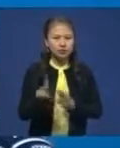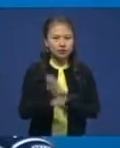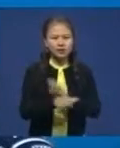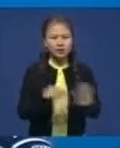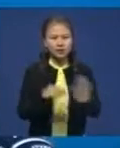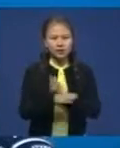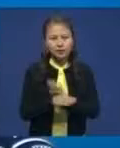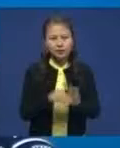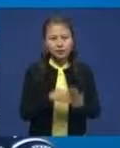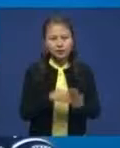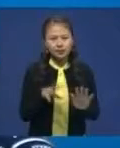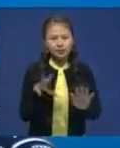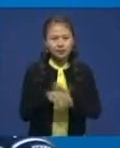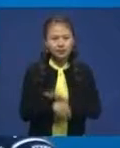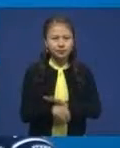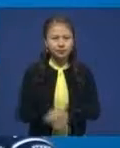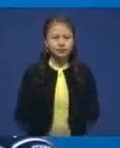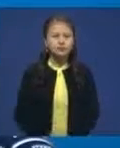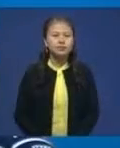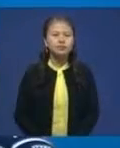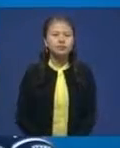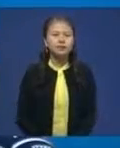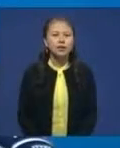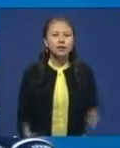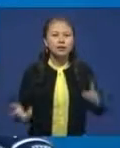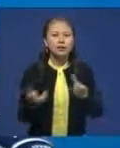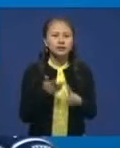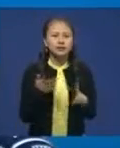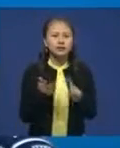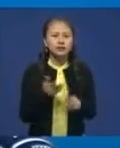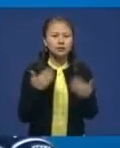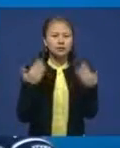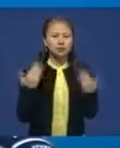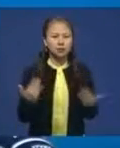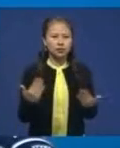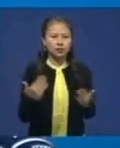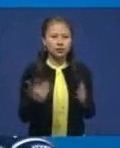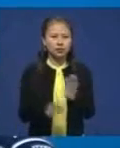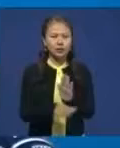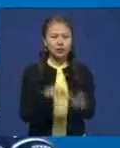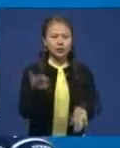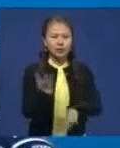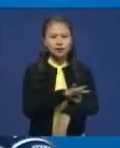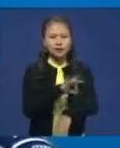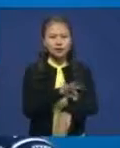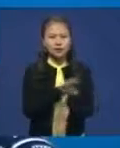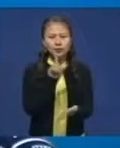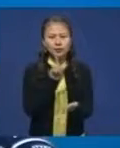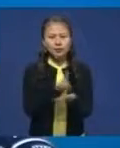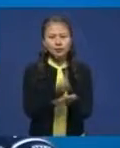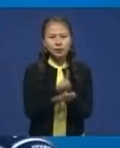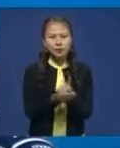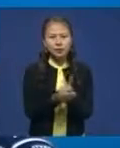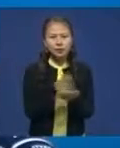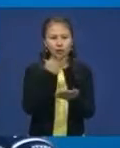жарнасын еңізі ұқажет. Үшіншіден, ұмыткермен оның жұвайы салық орғындарына